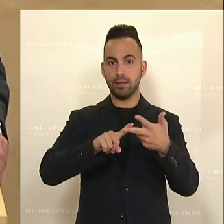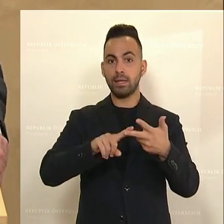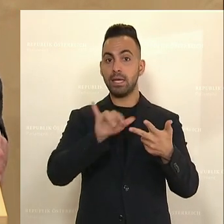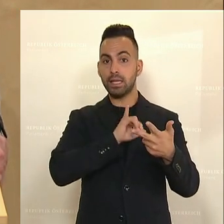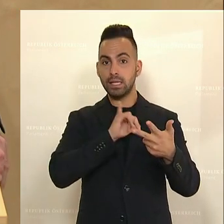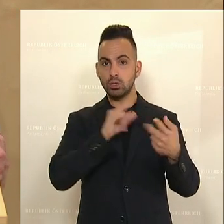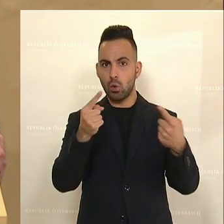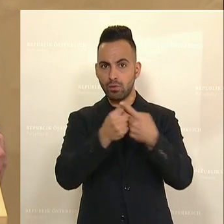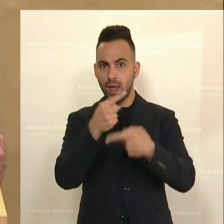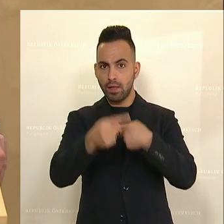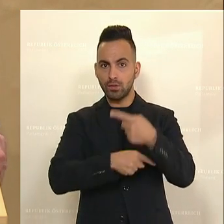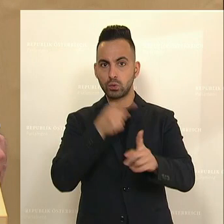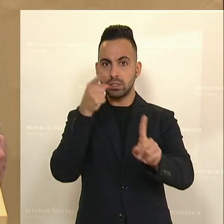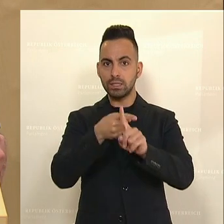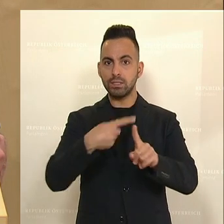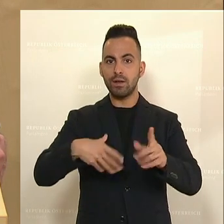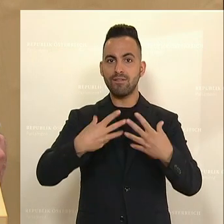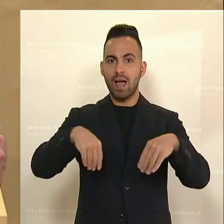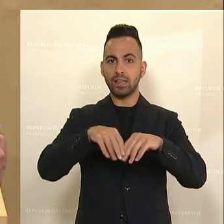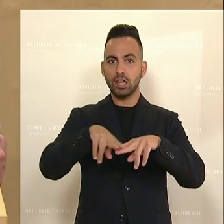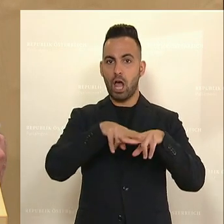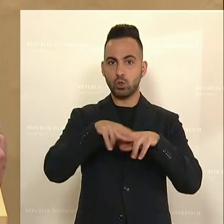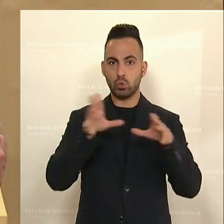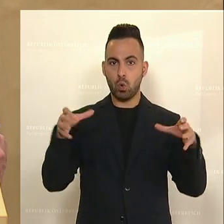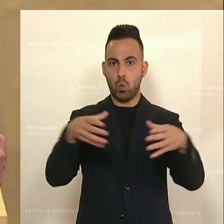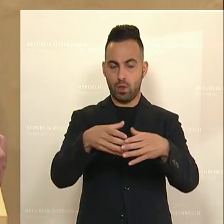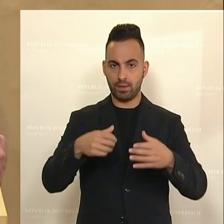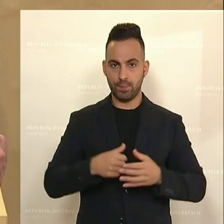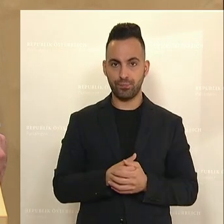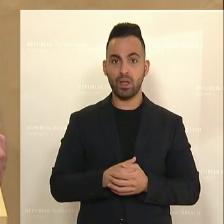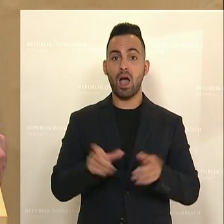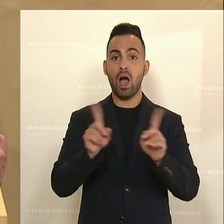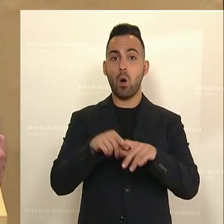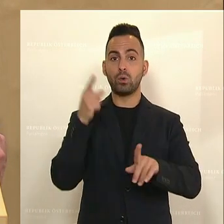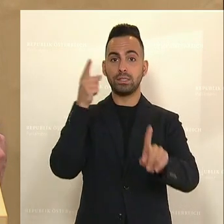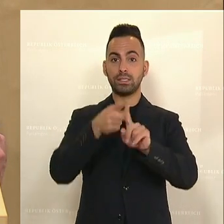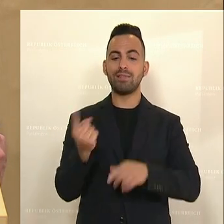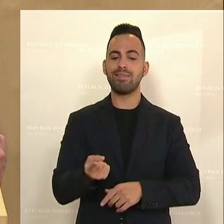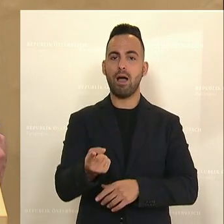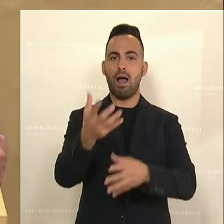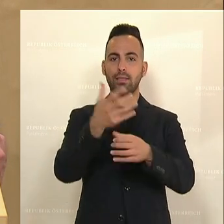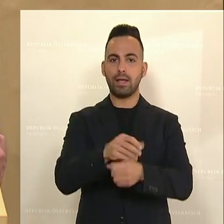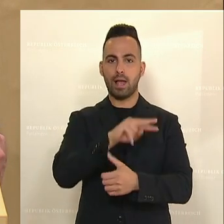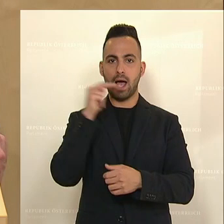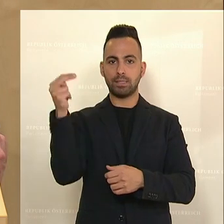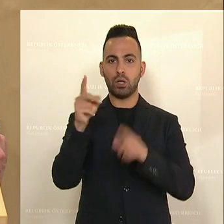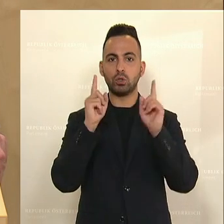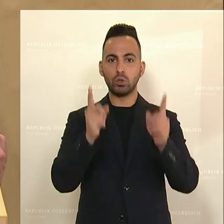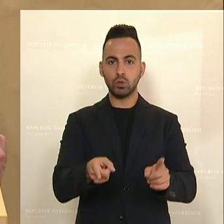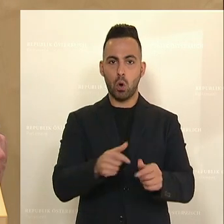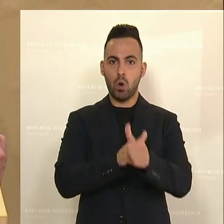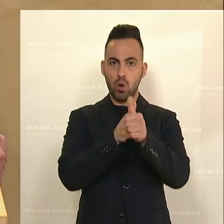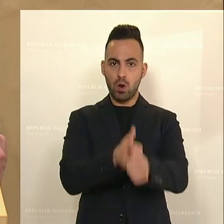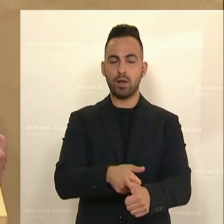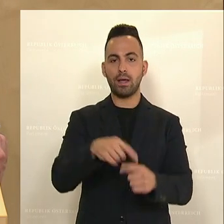Entwicklungsziele der Vereinten Nationen. Es geht aber darum, den Nachhaltigkeitsaspekt zu berücksichtigen, Next Generation